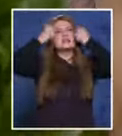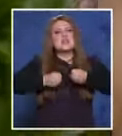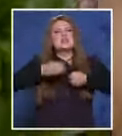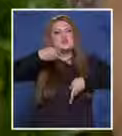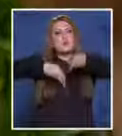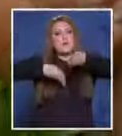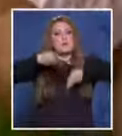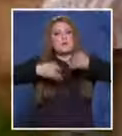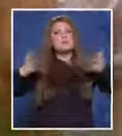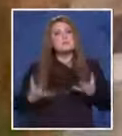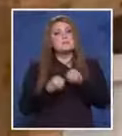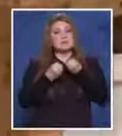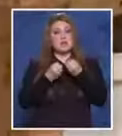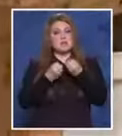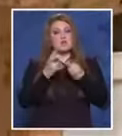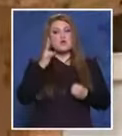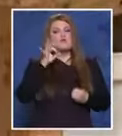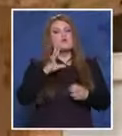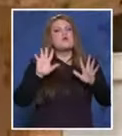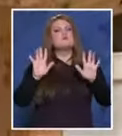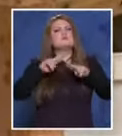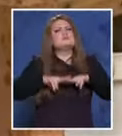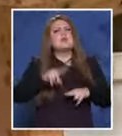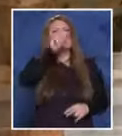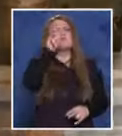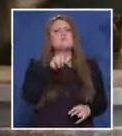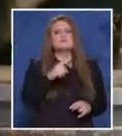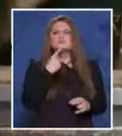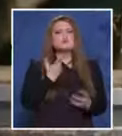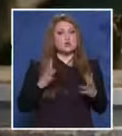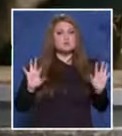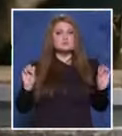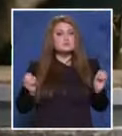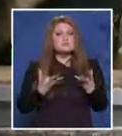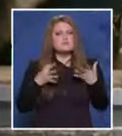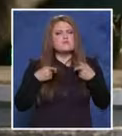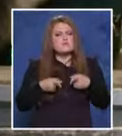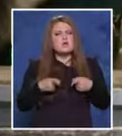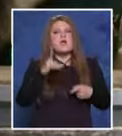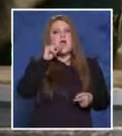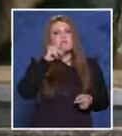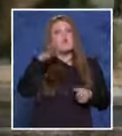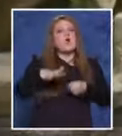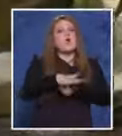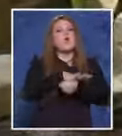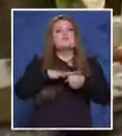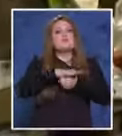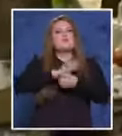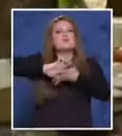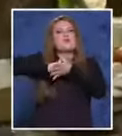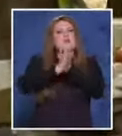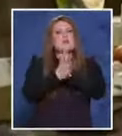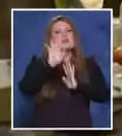операция. Спасяват го. Но става въпросът, защо се стига до тук. Твърдят, че в основата на омразата